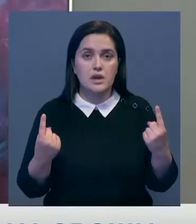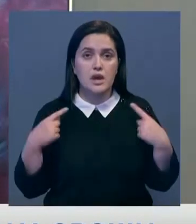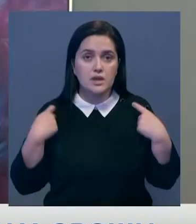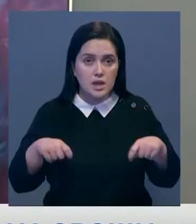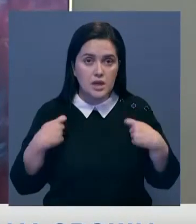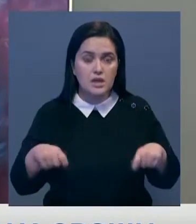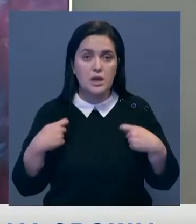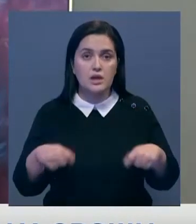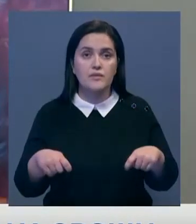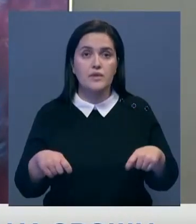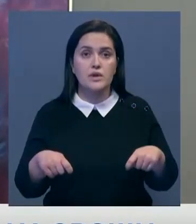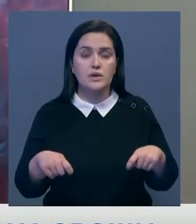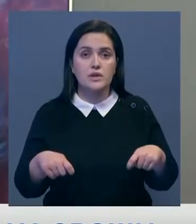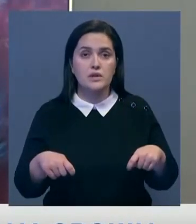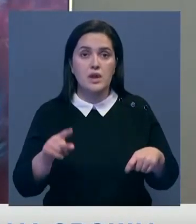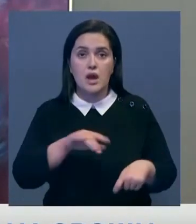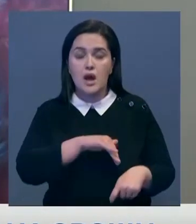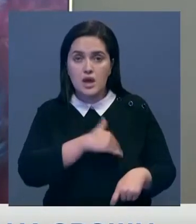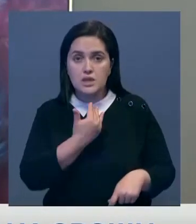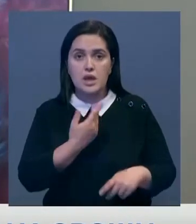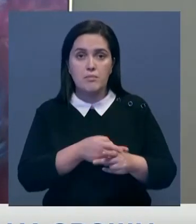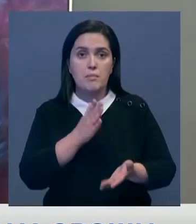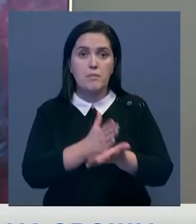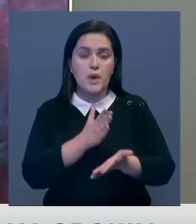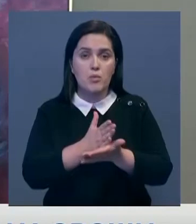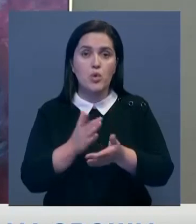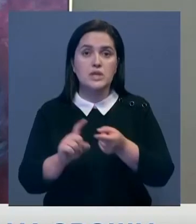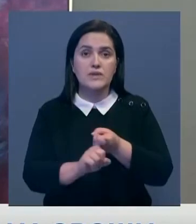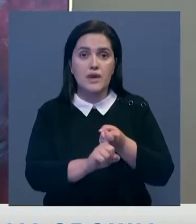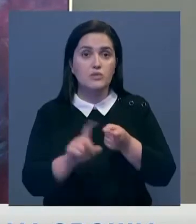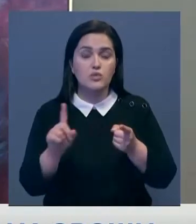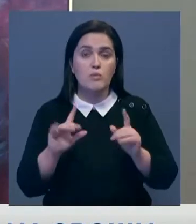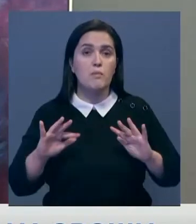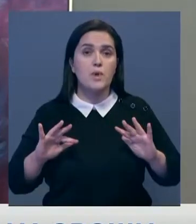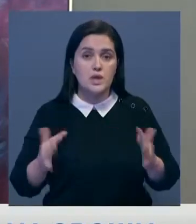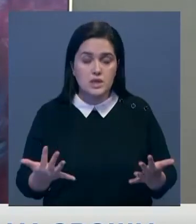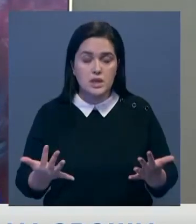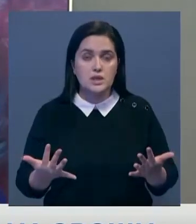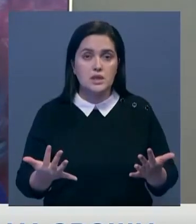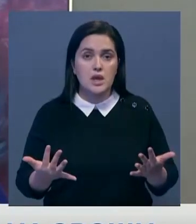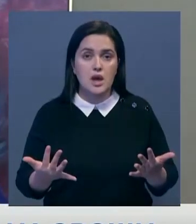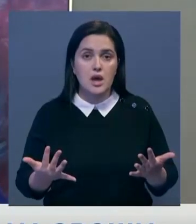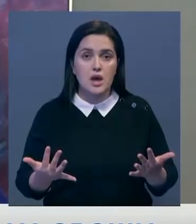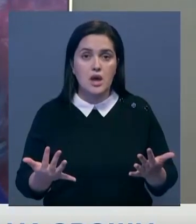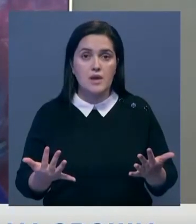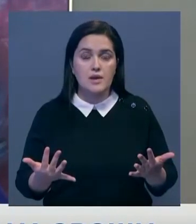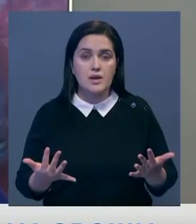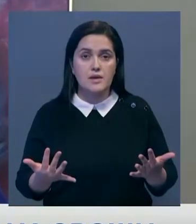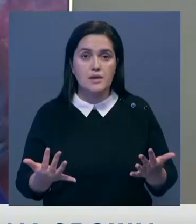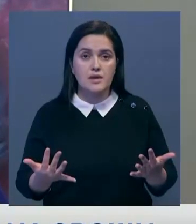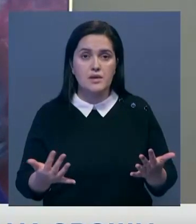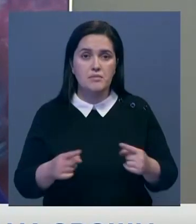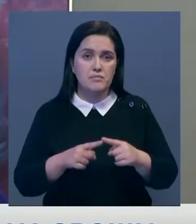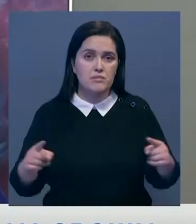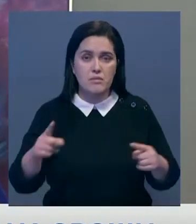которые хотят наладить прямую связь. Потому что то, что происходило буквально в последний